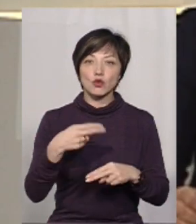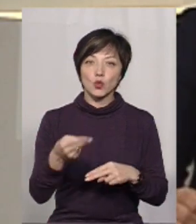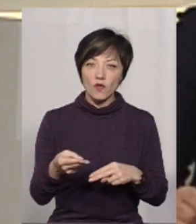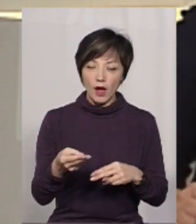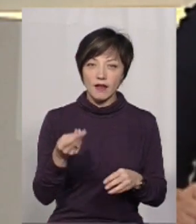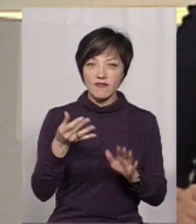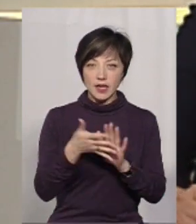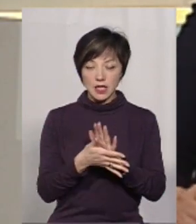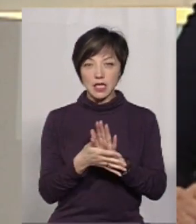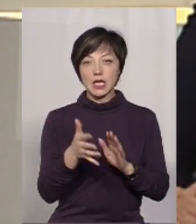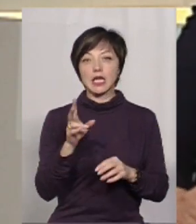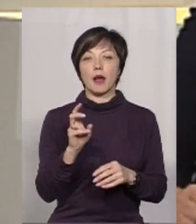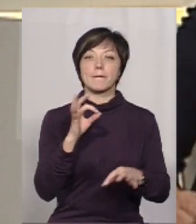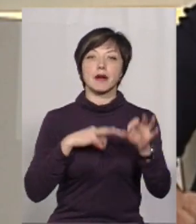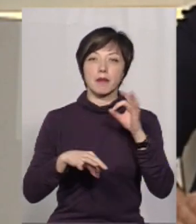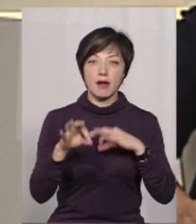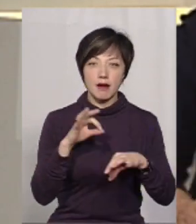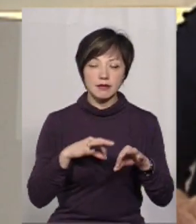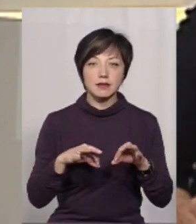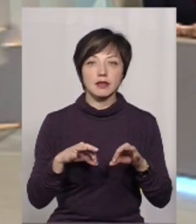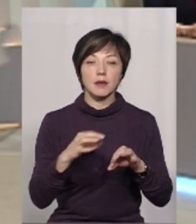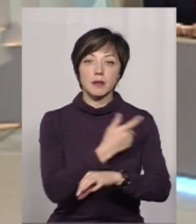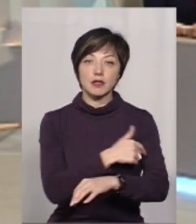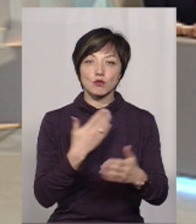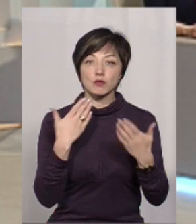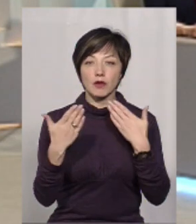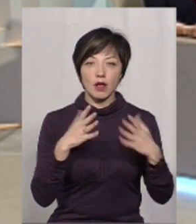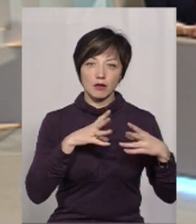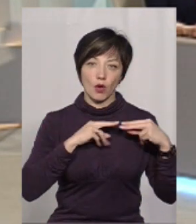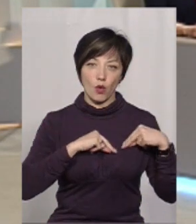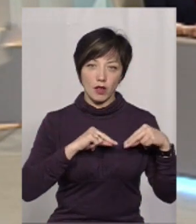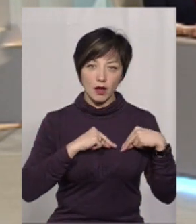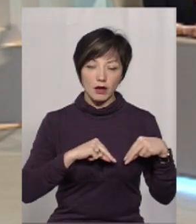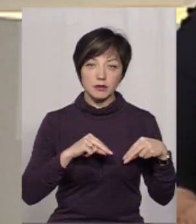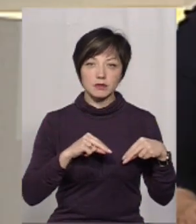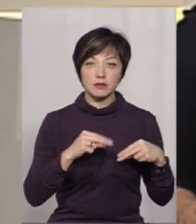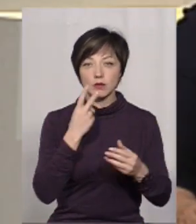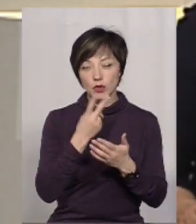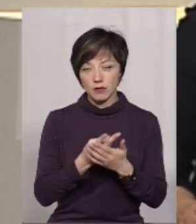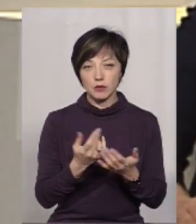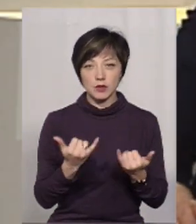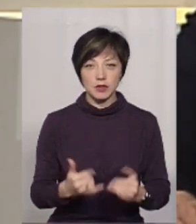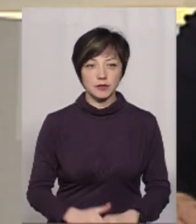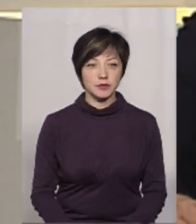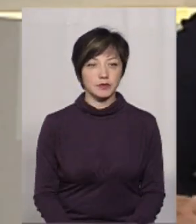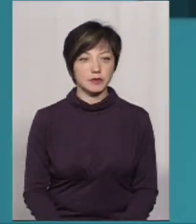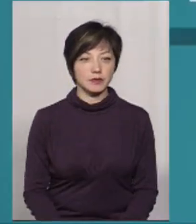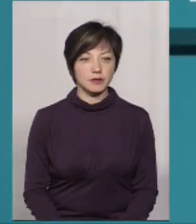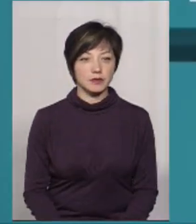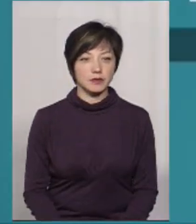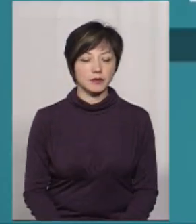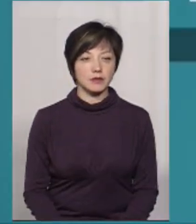відшкодування витрат на припадання, апарати медичні, поспілкувалася моя колега Тетяна Ворожцова. Подивимося сюжет.